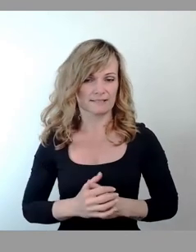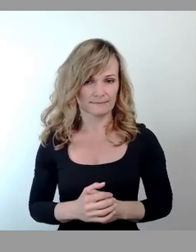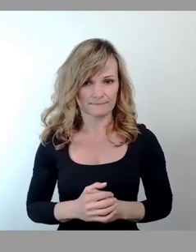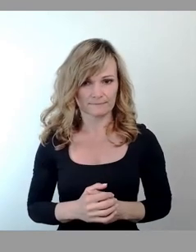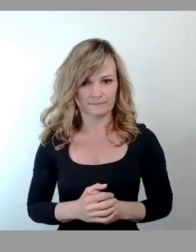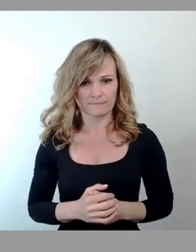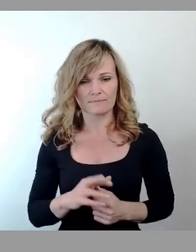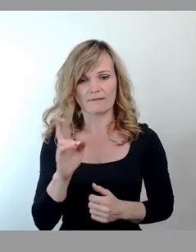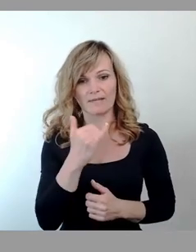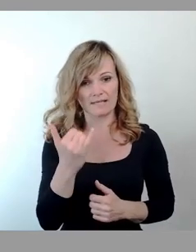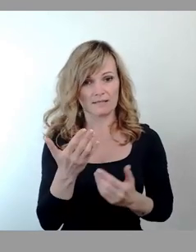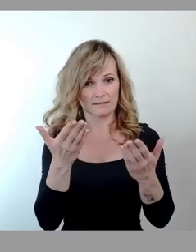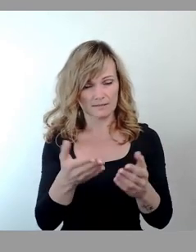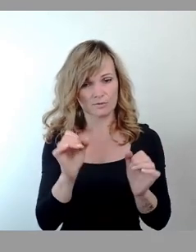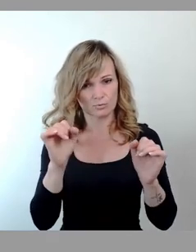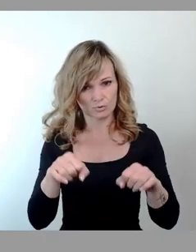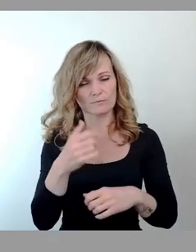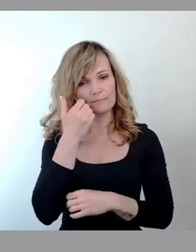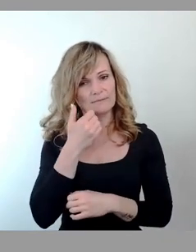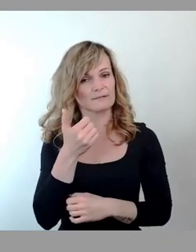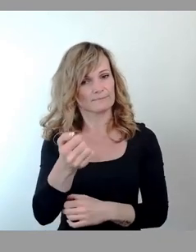hier zustimmen kann, bitte ich um das Stimmzeichen.